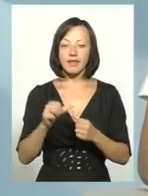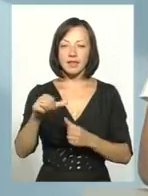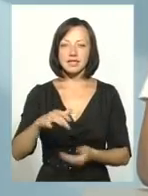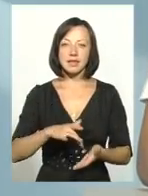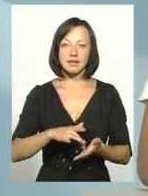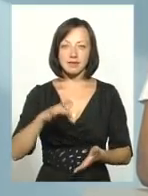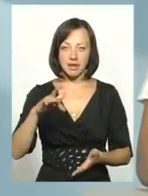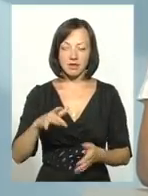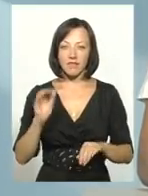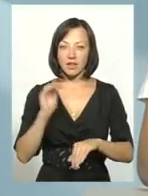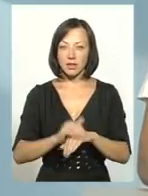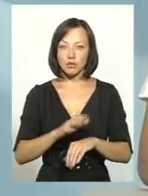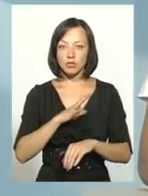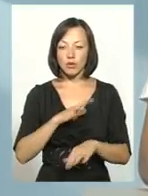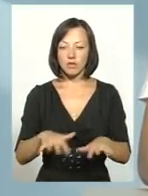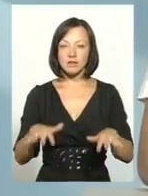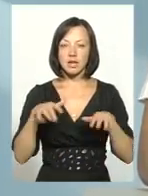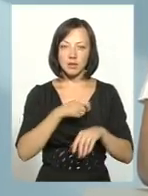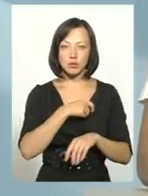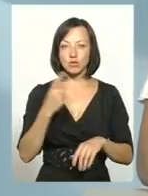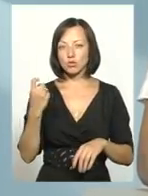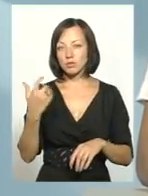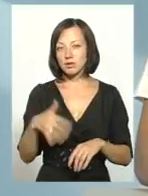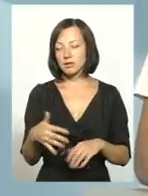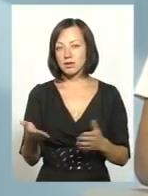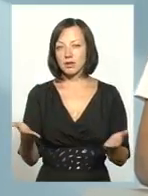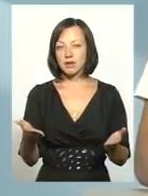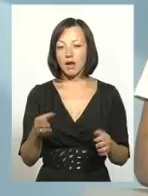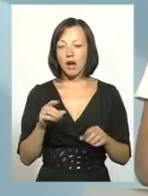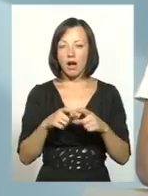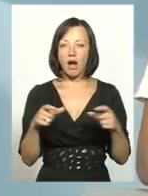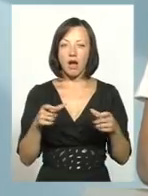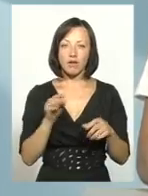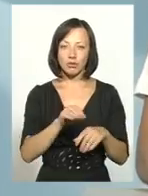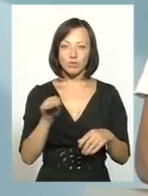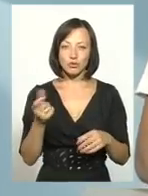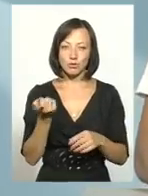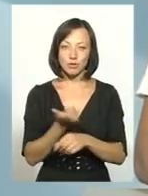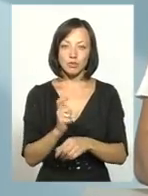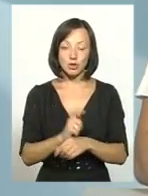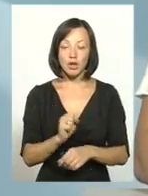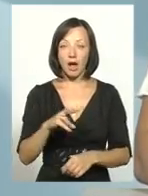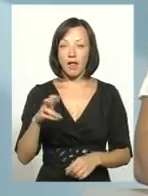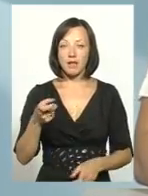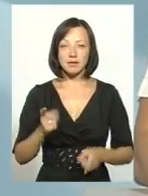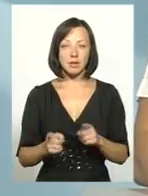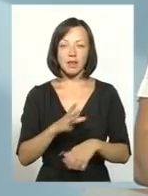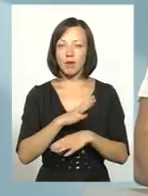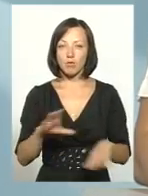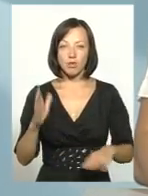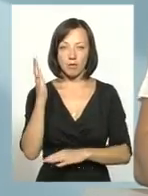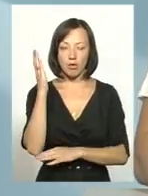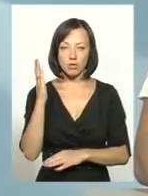Коли фактично було в залі депутатів, може, 150, карточок було трошки більше, але насправді не були проголосовані